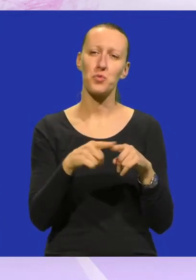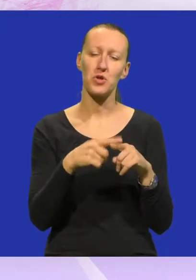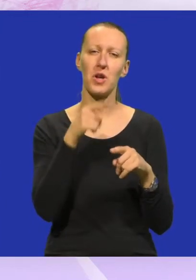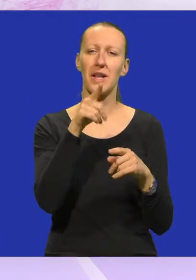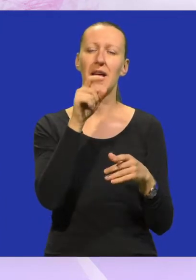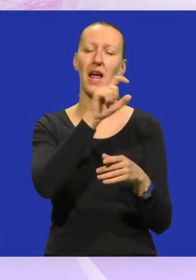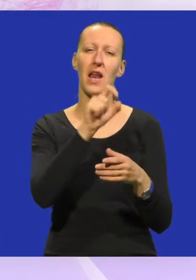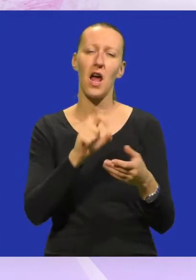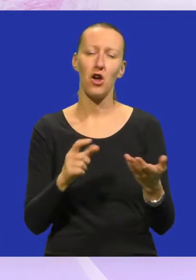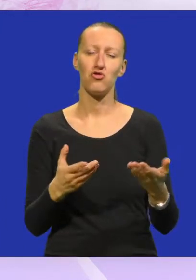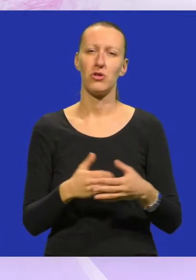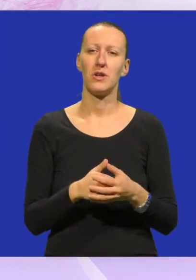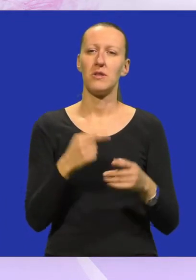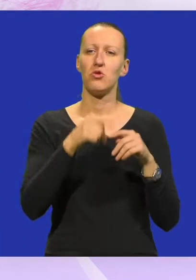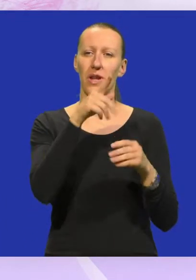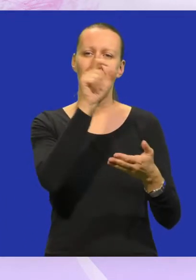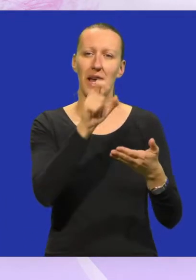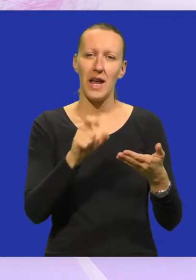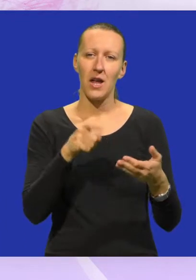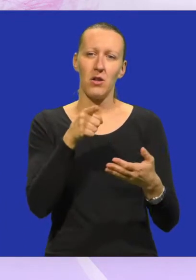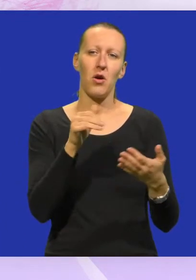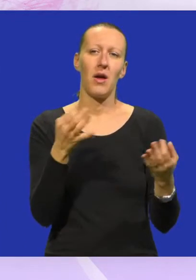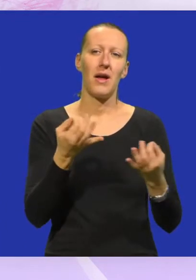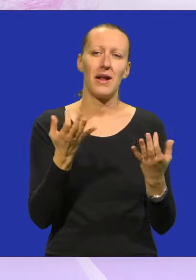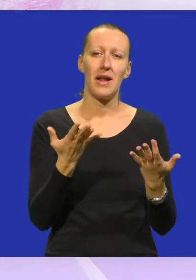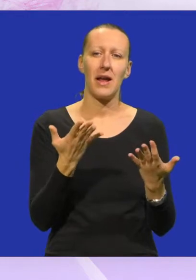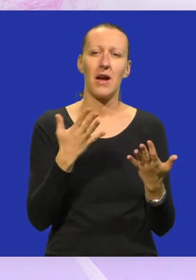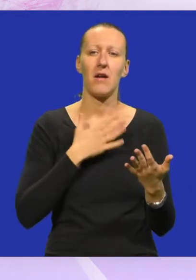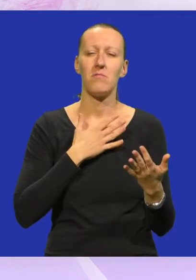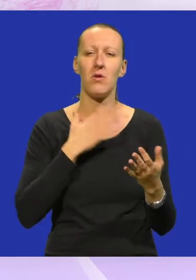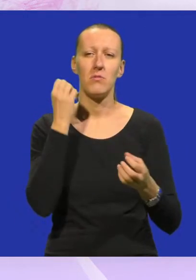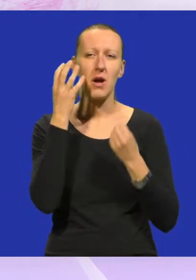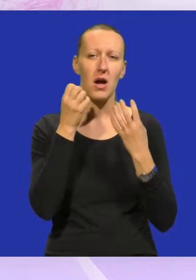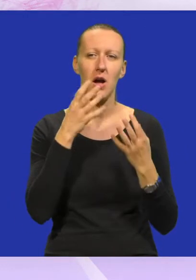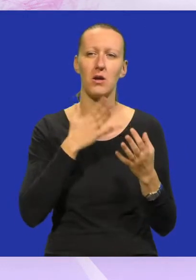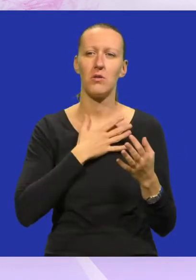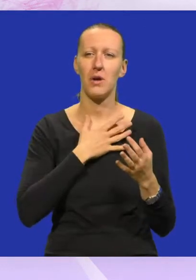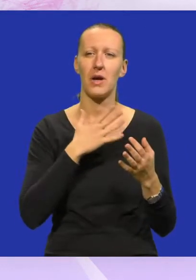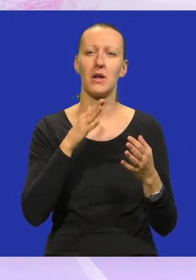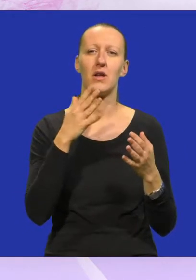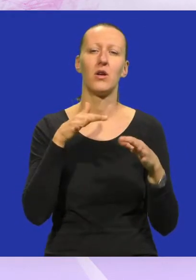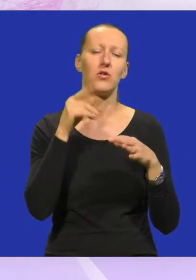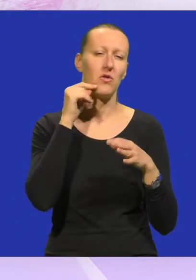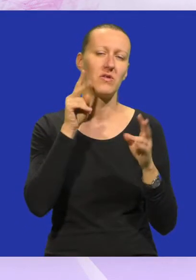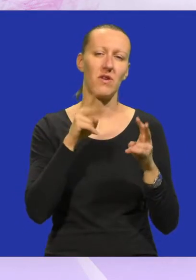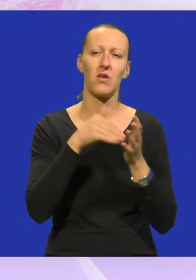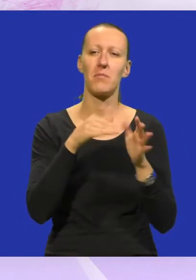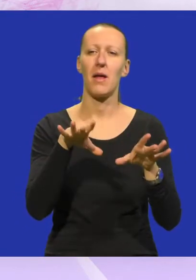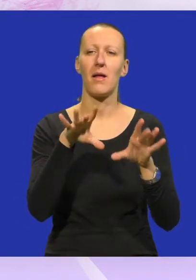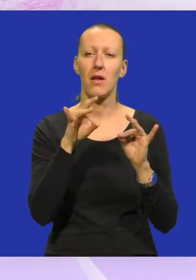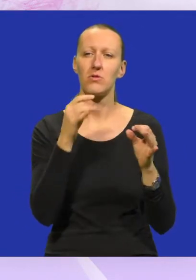te riječi? Zašto te riječi? Pa to je nekakva inspiracija nastala u meni. Možda se čovjek stvarno treba naći